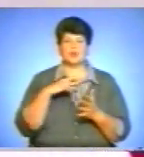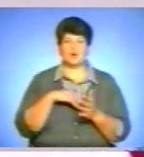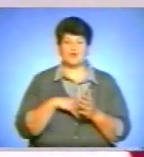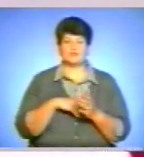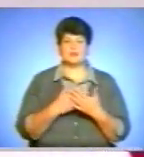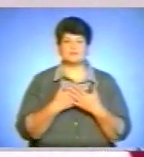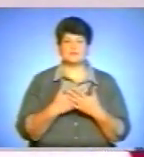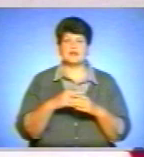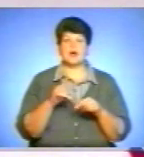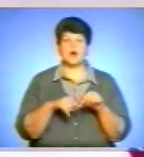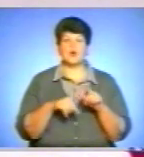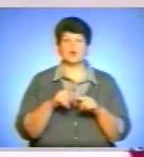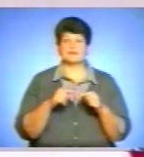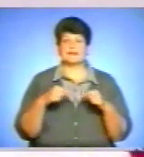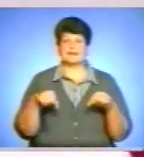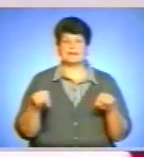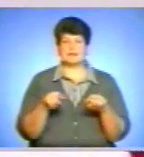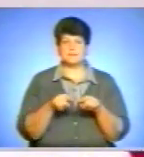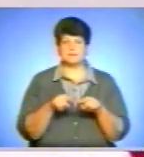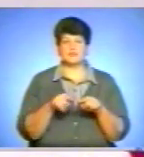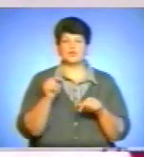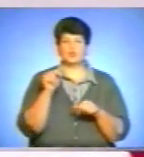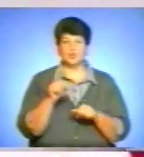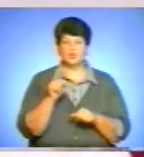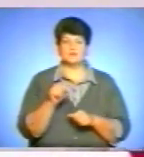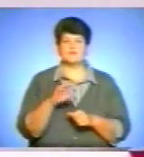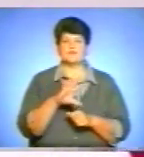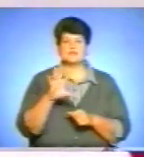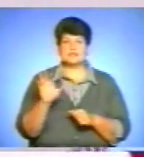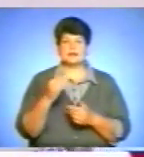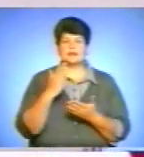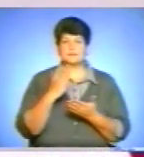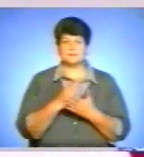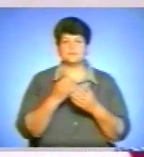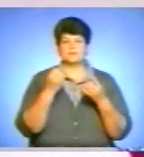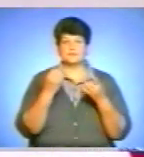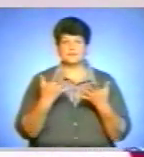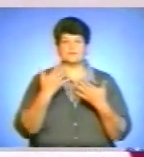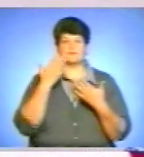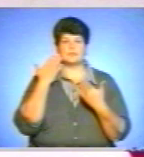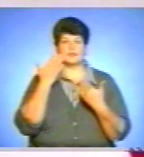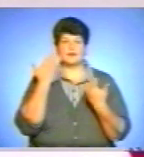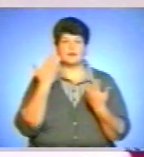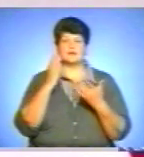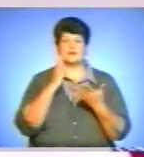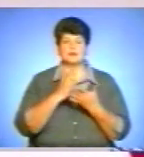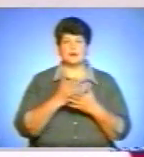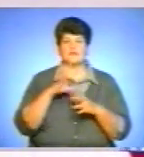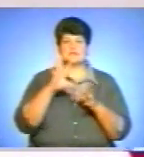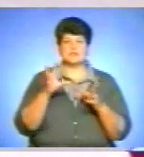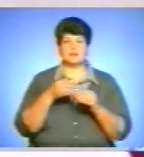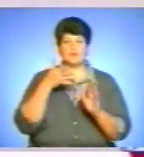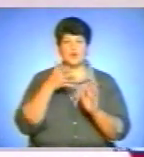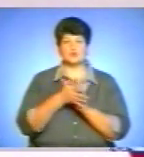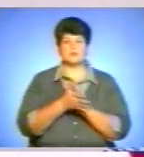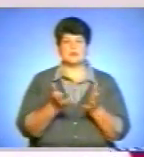атмосфера родини. Тут все відбувається дуже просто і легко. Існує взаєморозуміння і підтримка